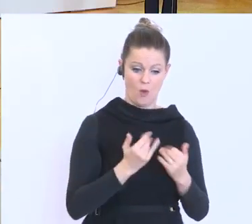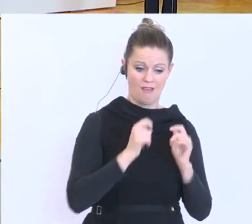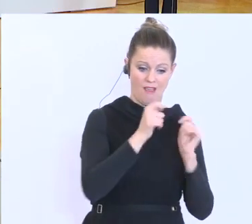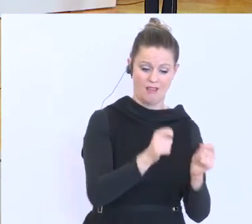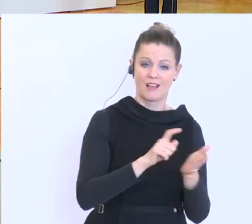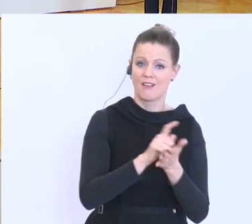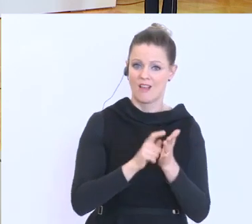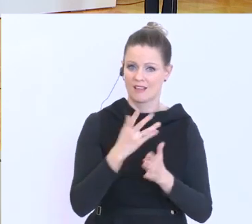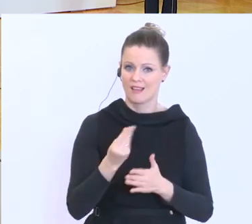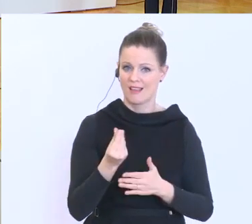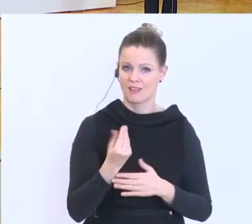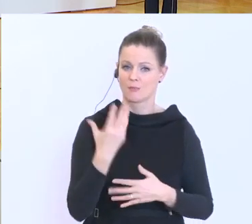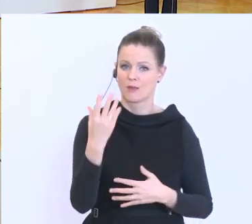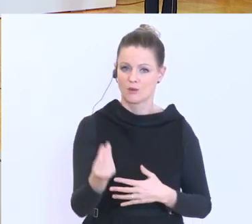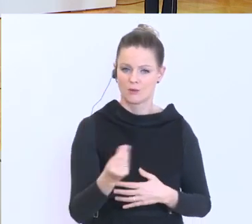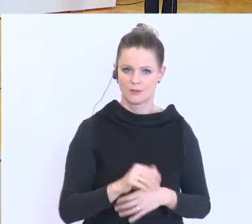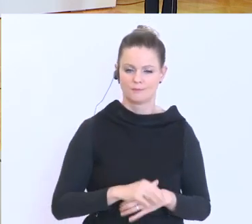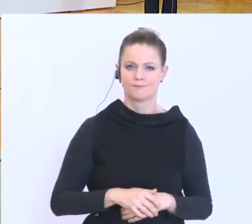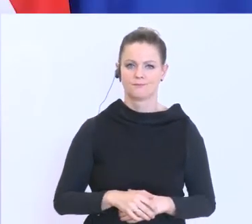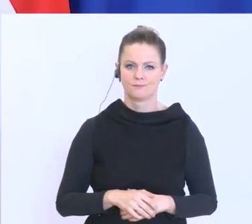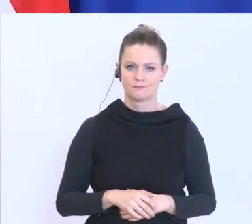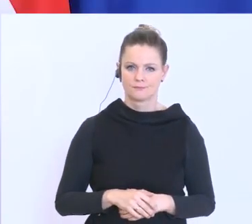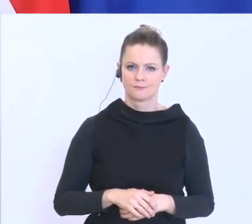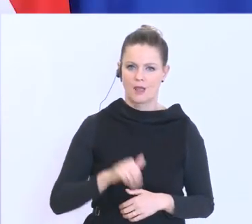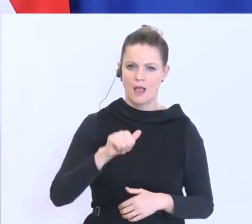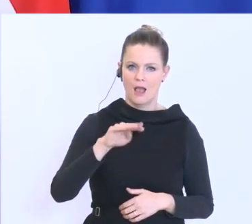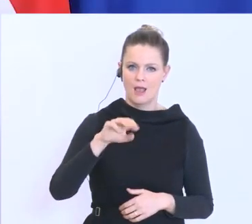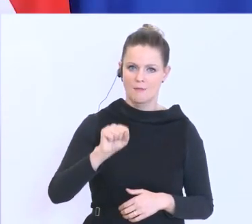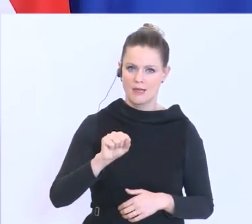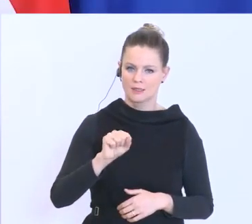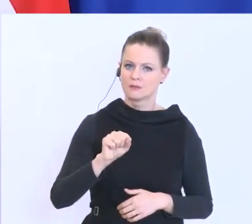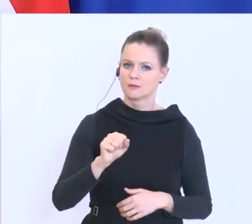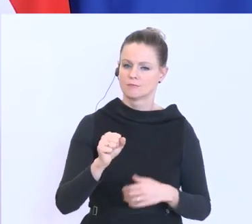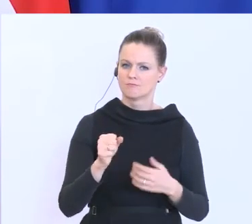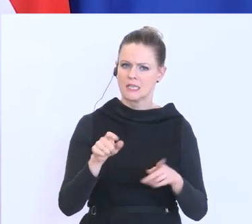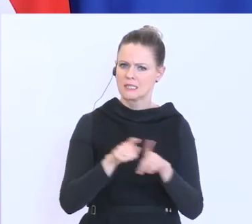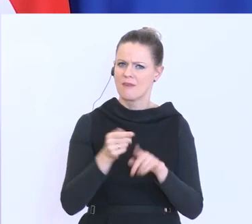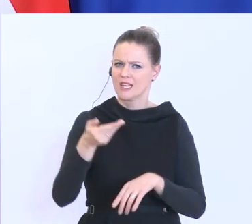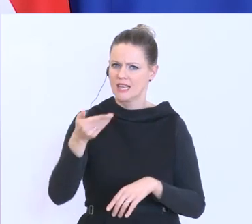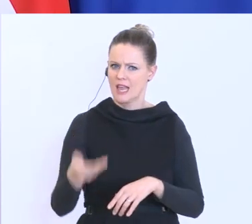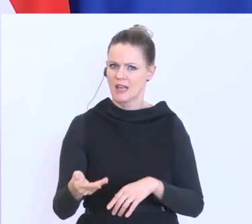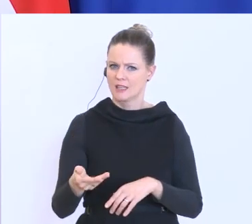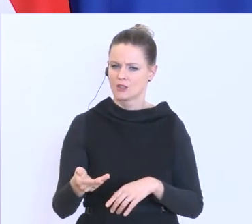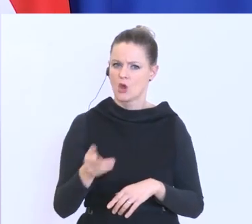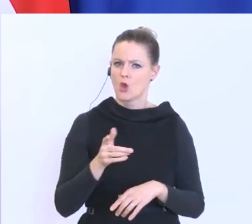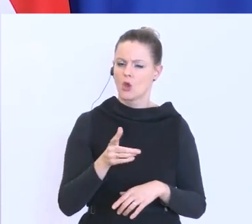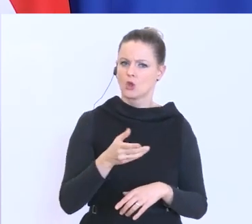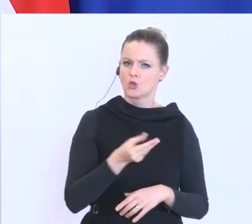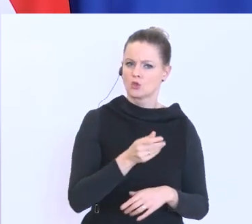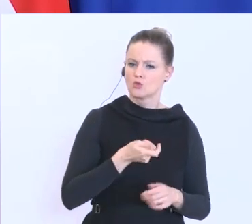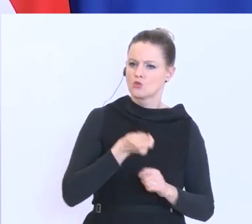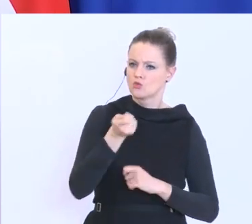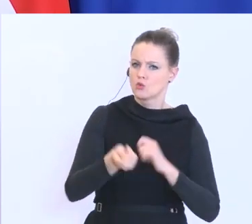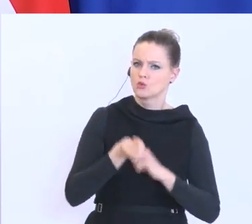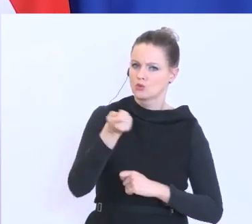Es ist so, dass das Arbeitsmarktservice immer, wie bei den Gehältern auch, den Zuschuss für die Unternehmen im Monat im